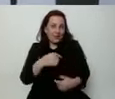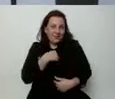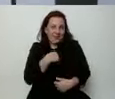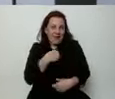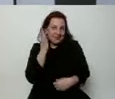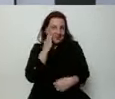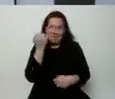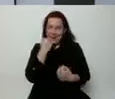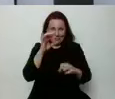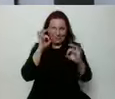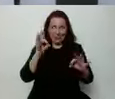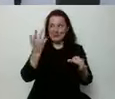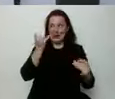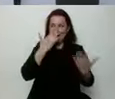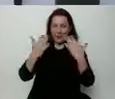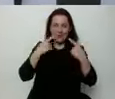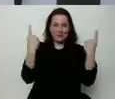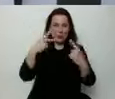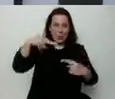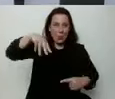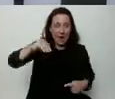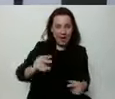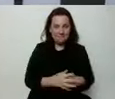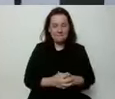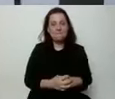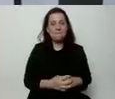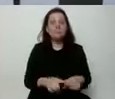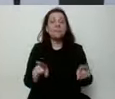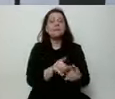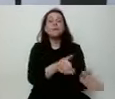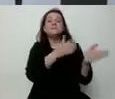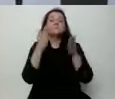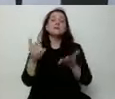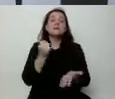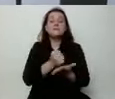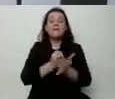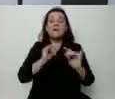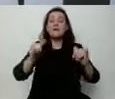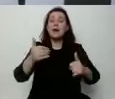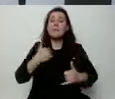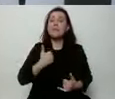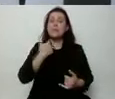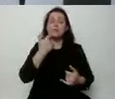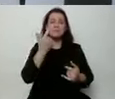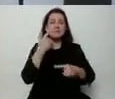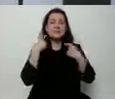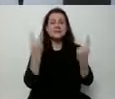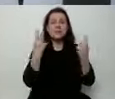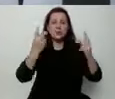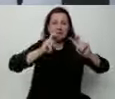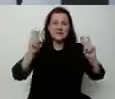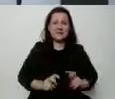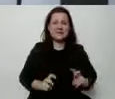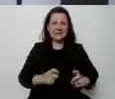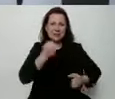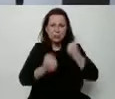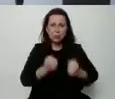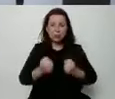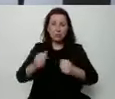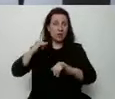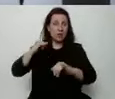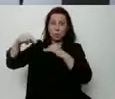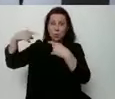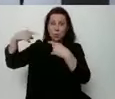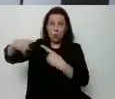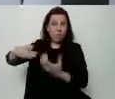bardzo dobrze. Kolejna kwestia to jest to, że w momentach trudnych, w momentach kryzysowych rząd nie pomagał na